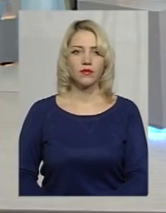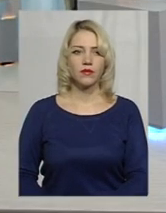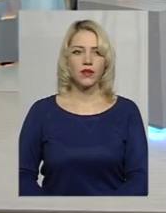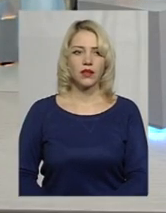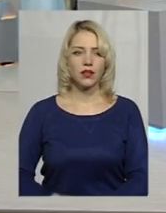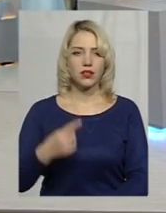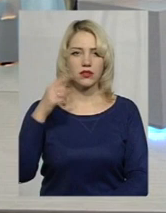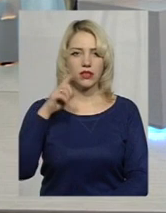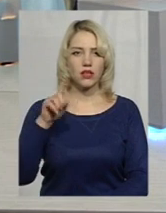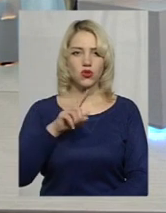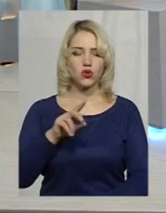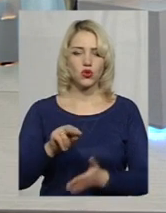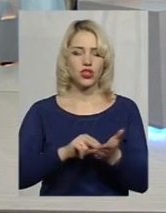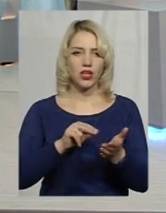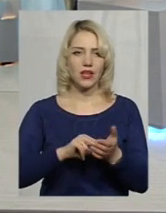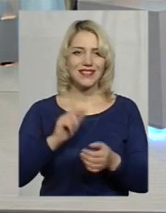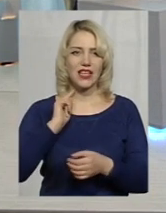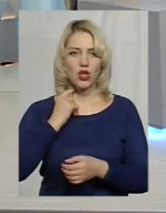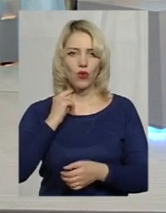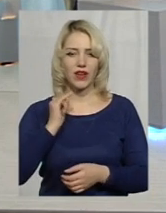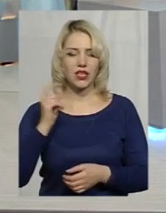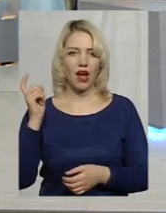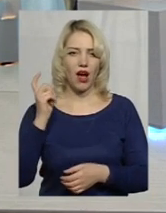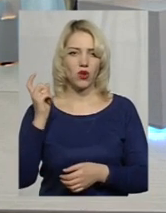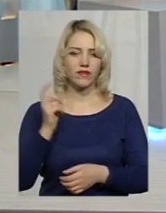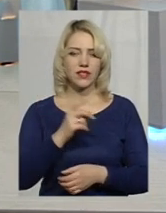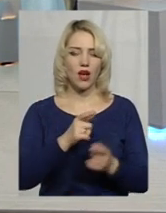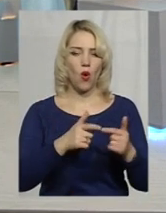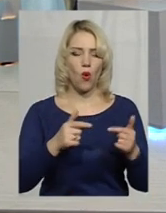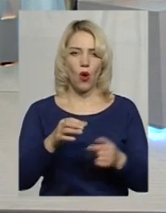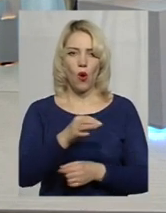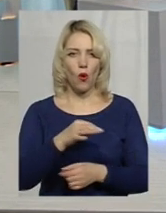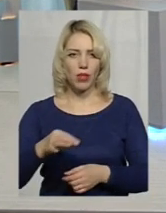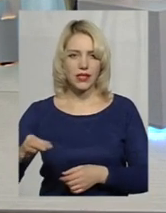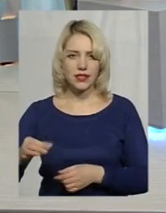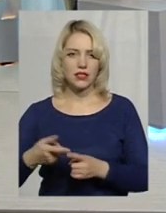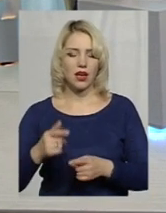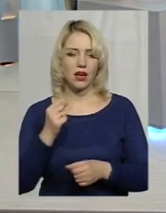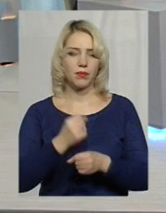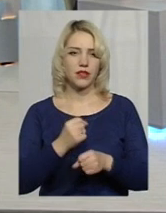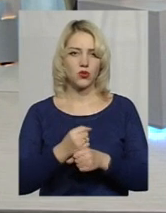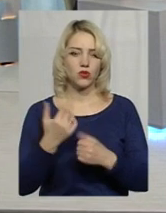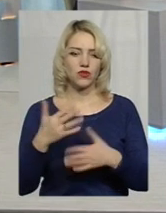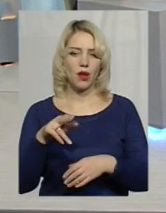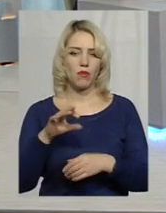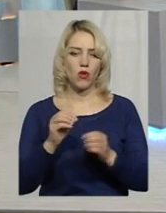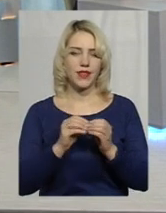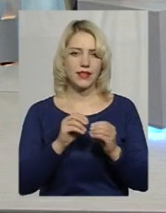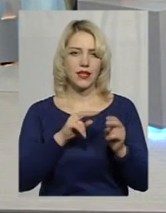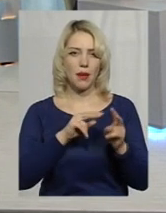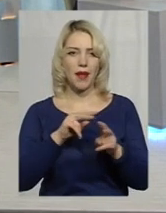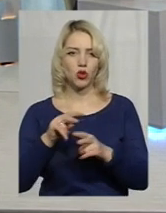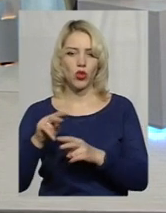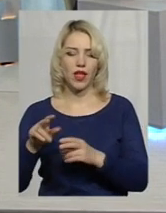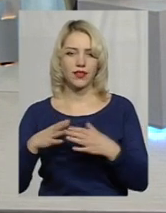Знаю, що у Черкаській, Кірвоградській і Харківській областях вже працюють по 10 в середньому патронатних